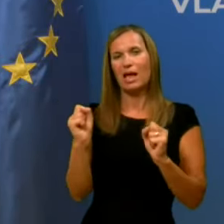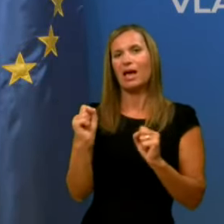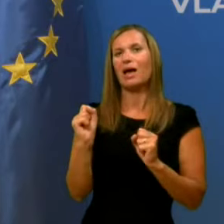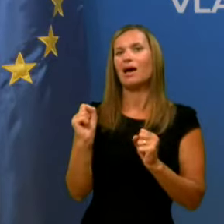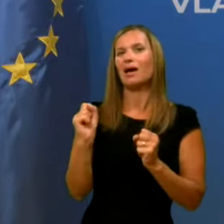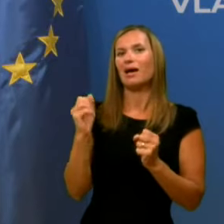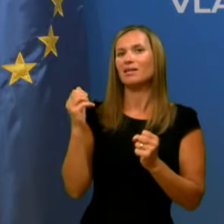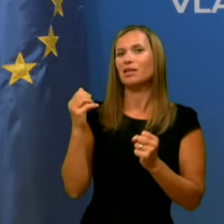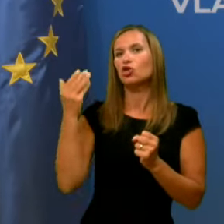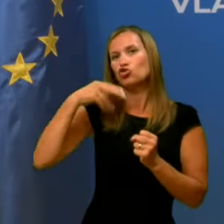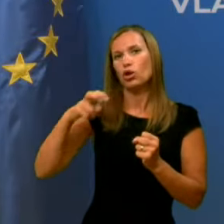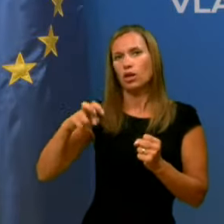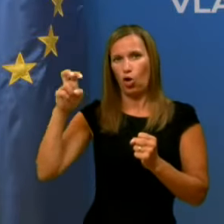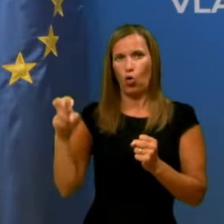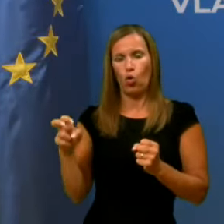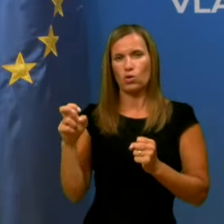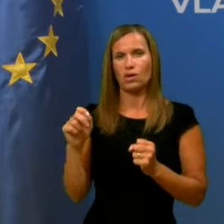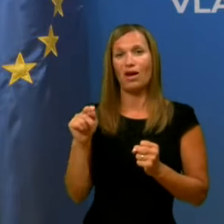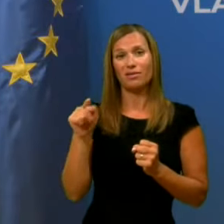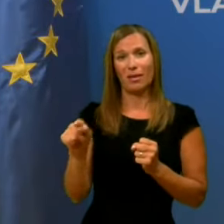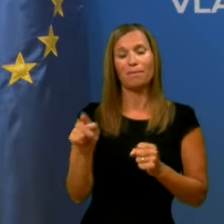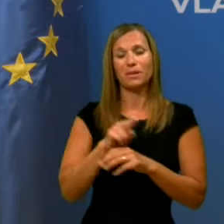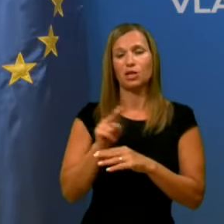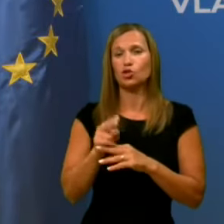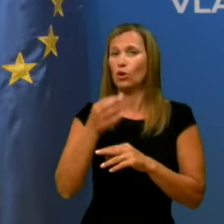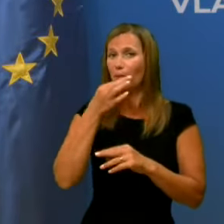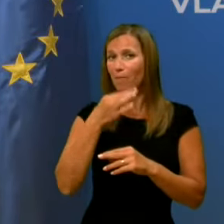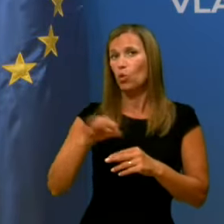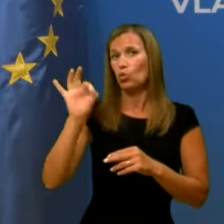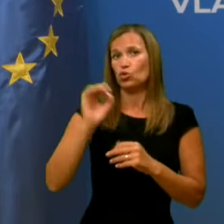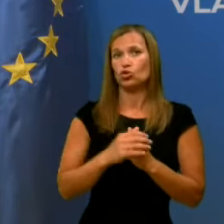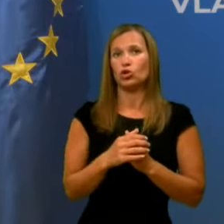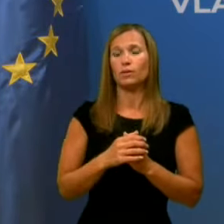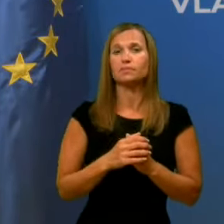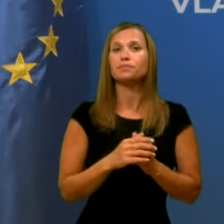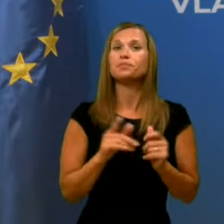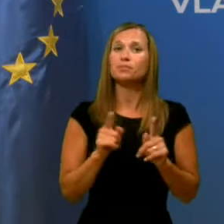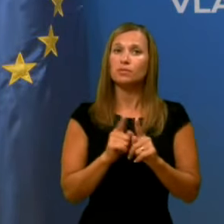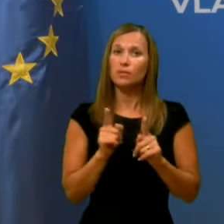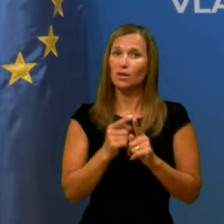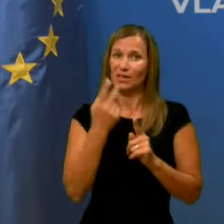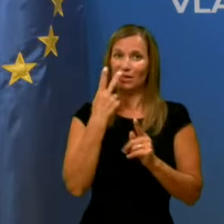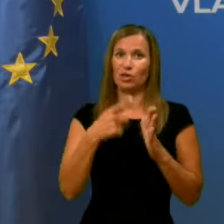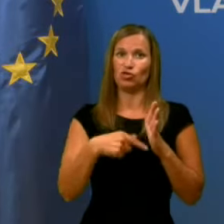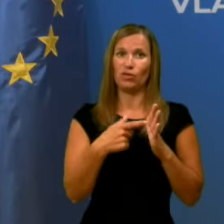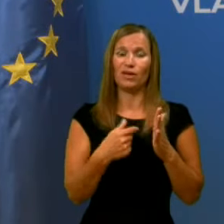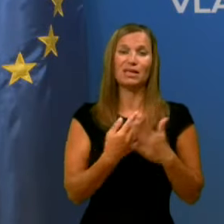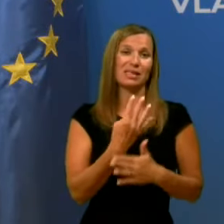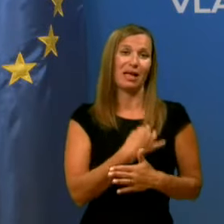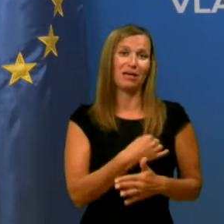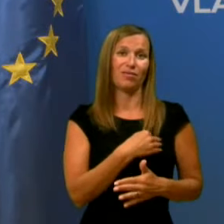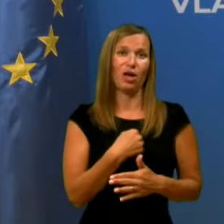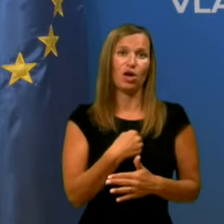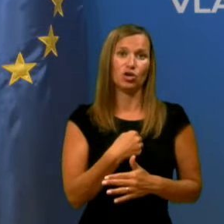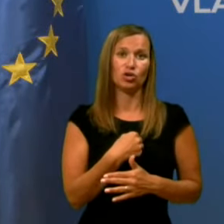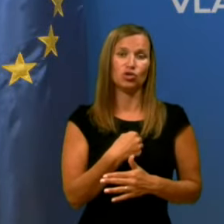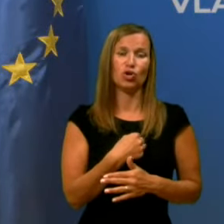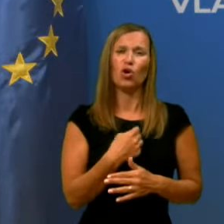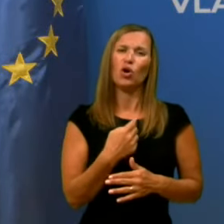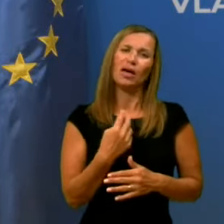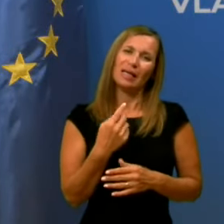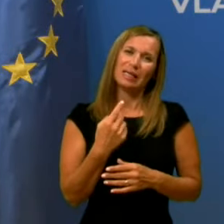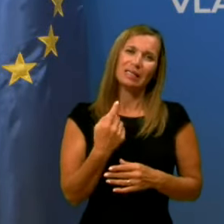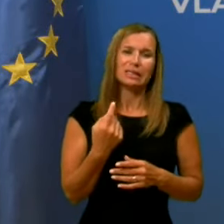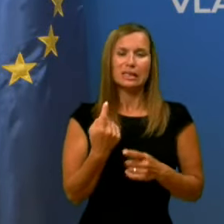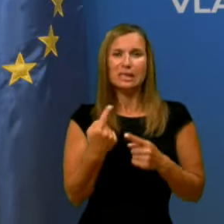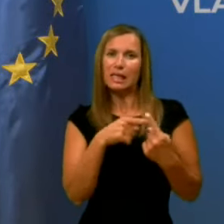da so tam nadzori bistveno boljši. Na drugi strani pa tudi, če gledamo številke za Hrvaško, v tem trenutku je kritična